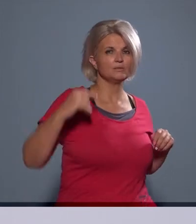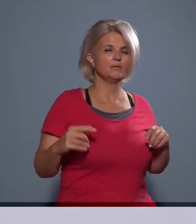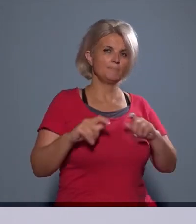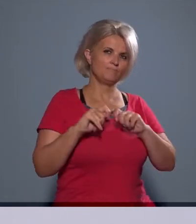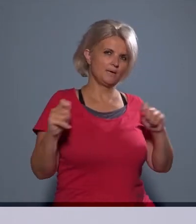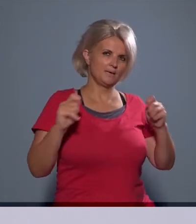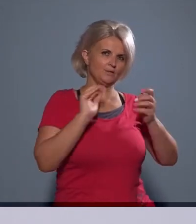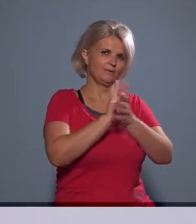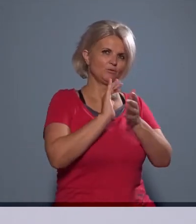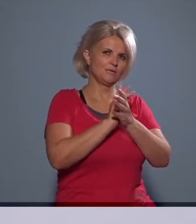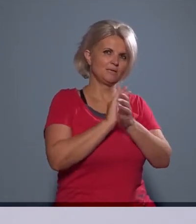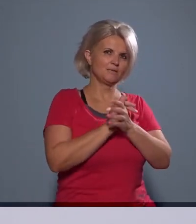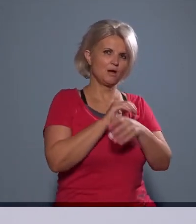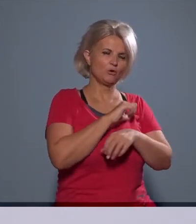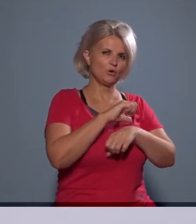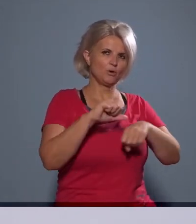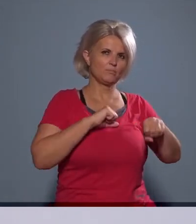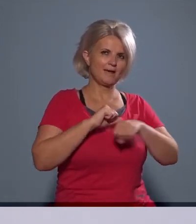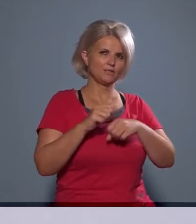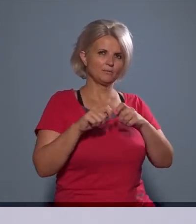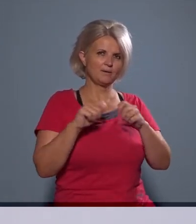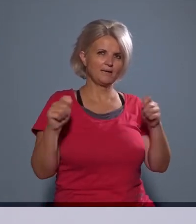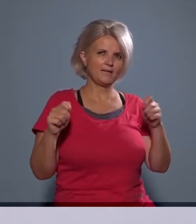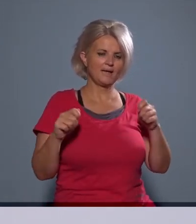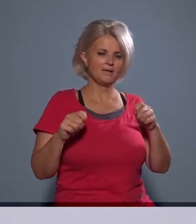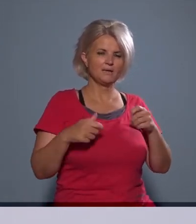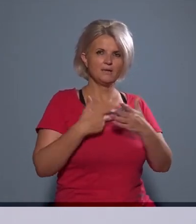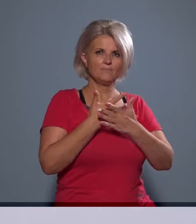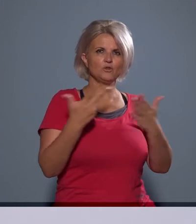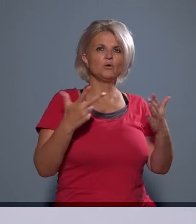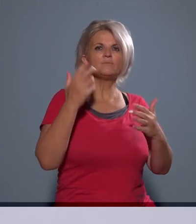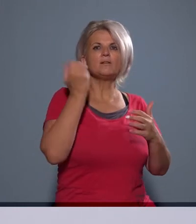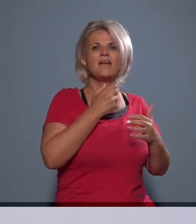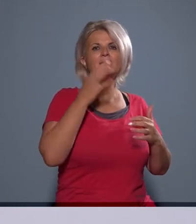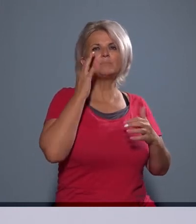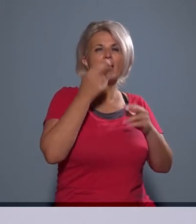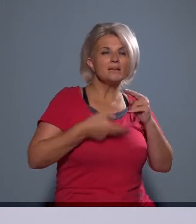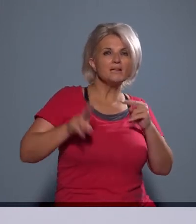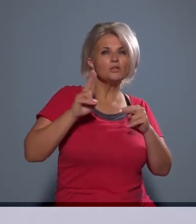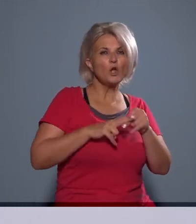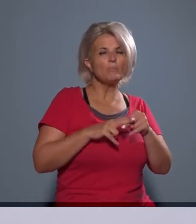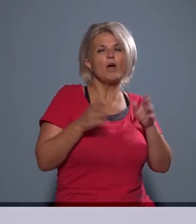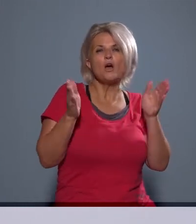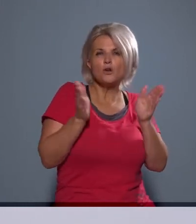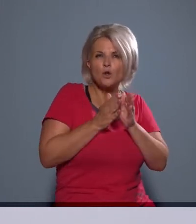bizonyítják, az önkormányzat számtalan mérést végeztetett, hogy 80 decibelt is meghaladó, rövid,